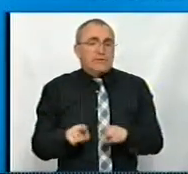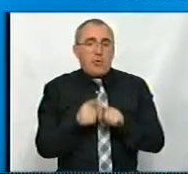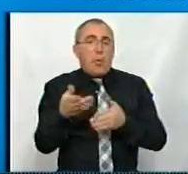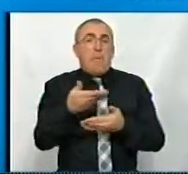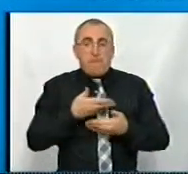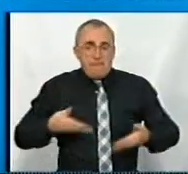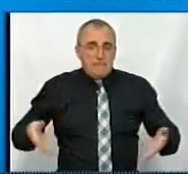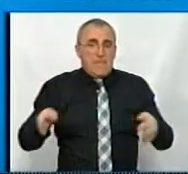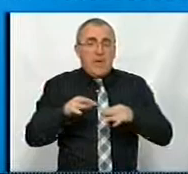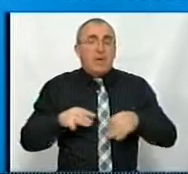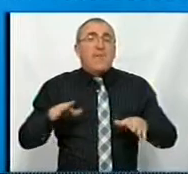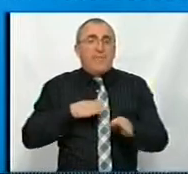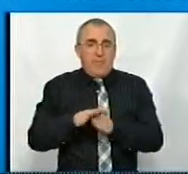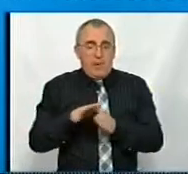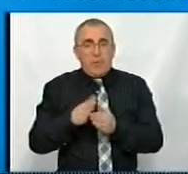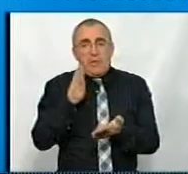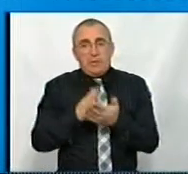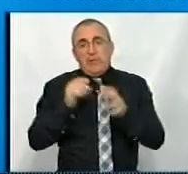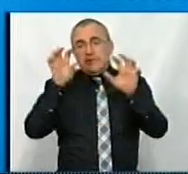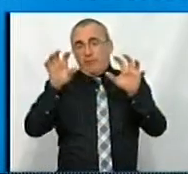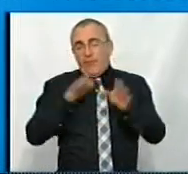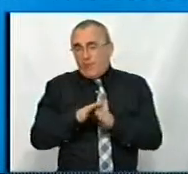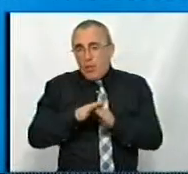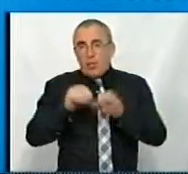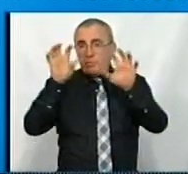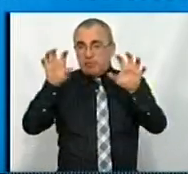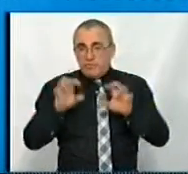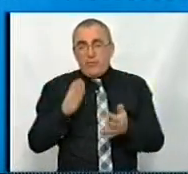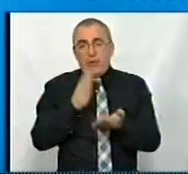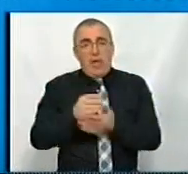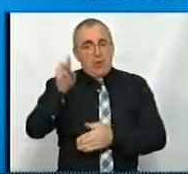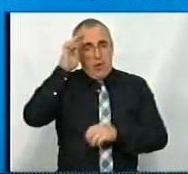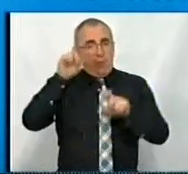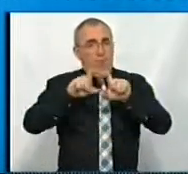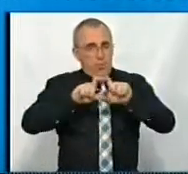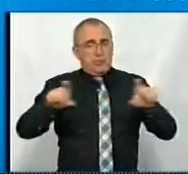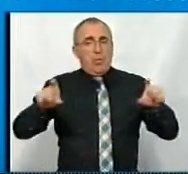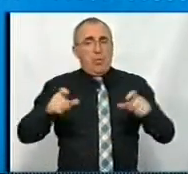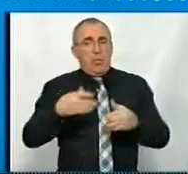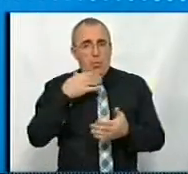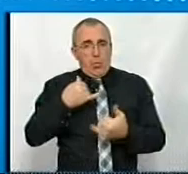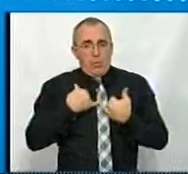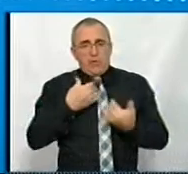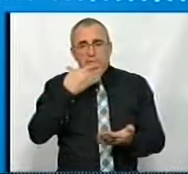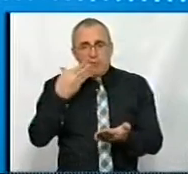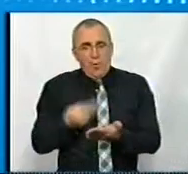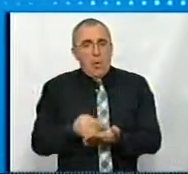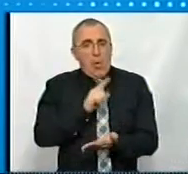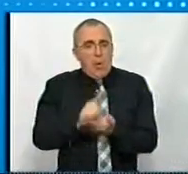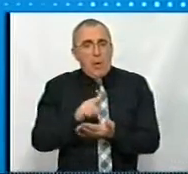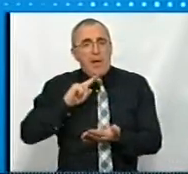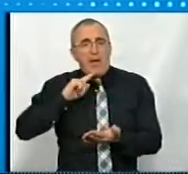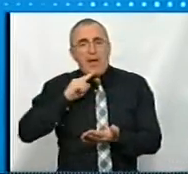виконуємо існуюче законодавство, ми є державною установою, у нас свої зобов'язання в фінансовому,